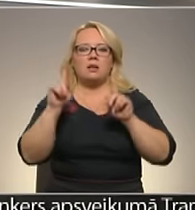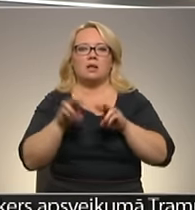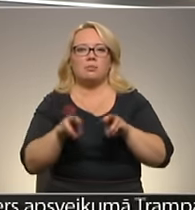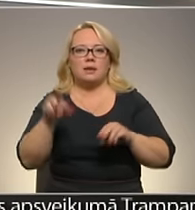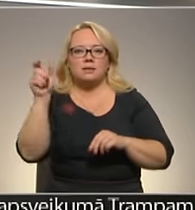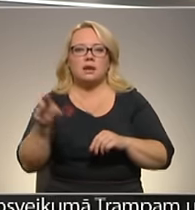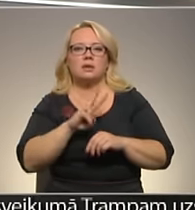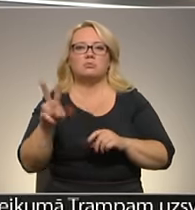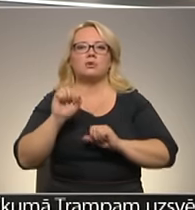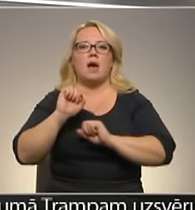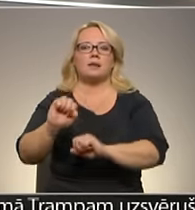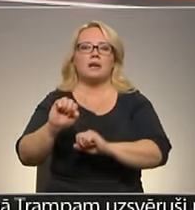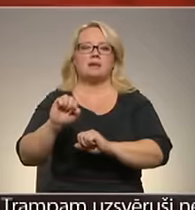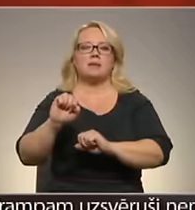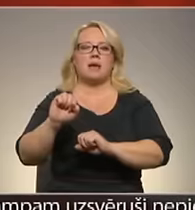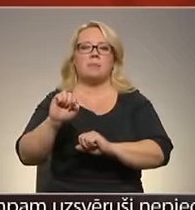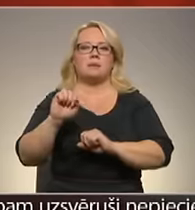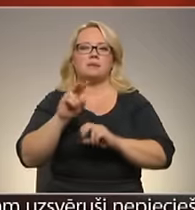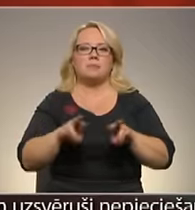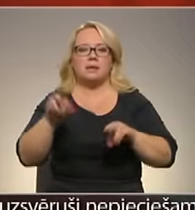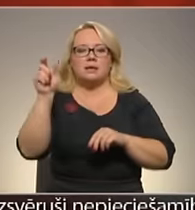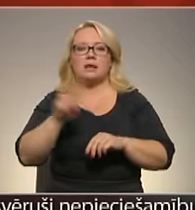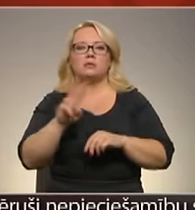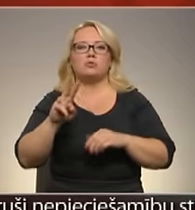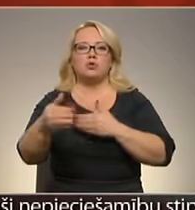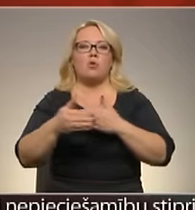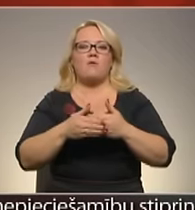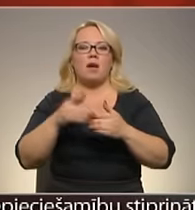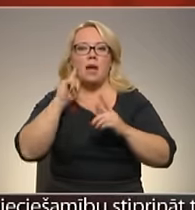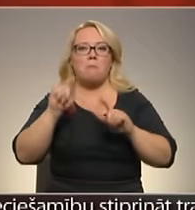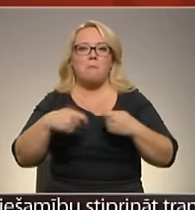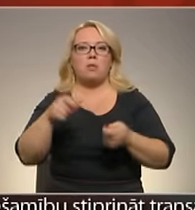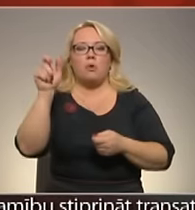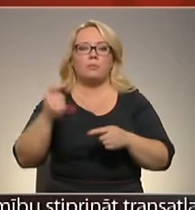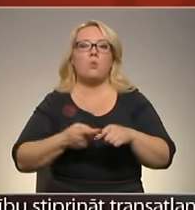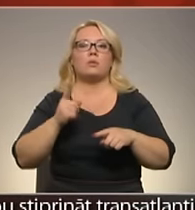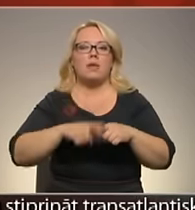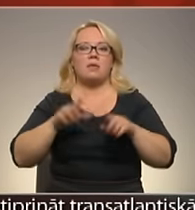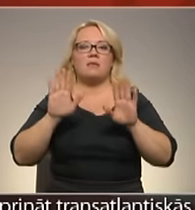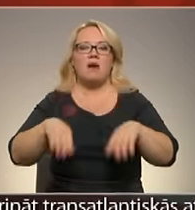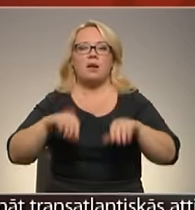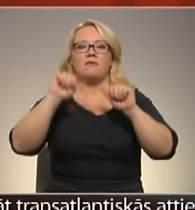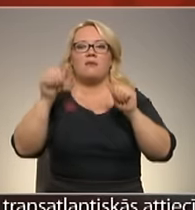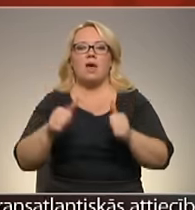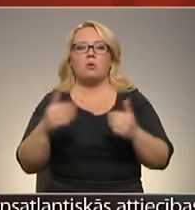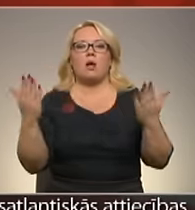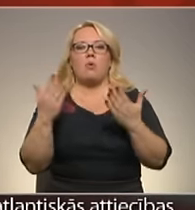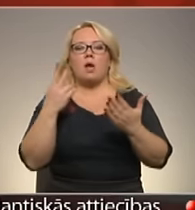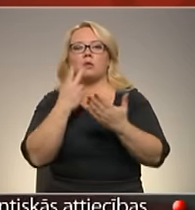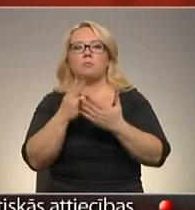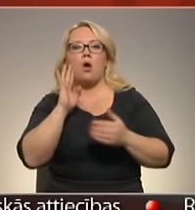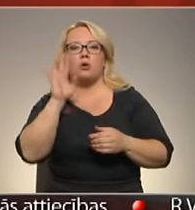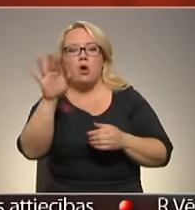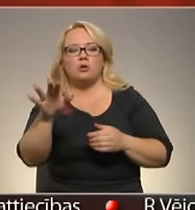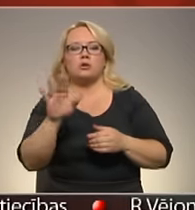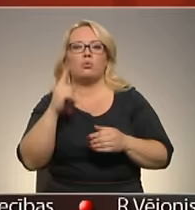aizsardzījus ministrs, kas būs viņa tuvākie padomnieki. Un tad jau varēs veidot kaut kādas prognozes un tiešām domāt,